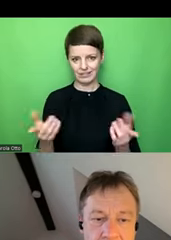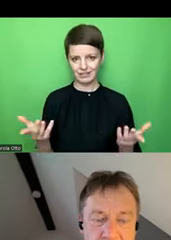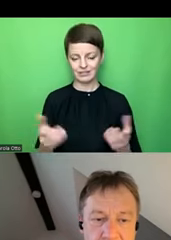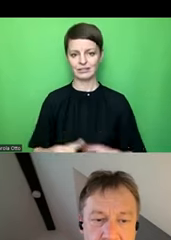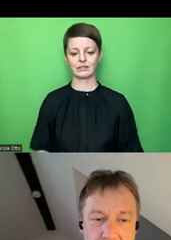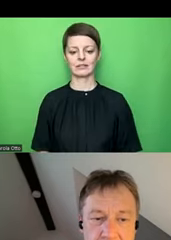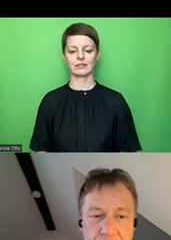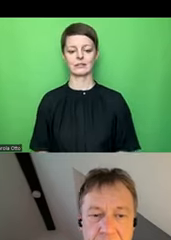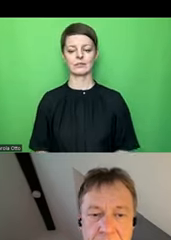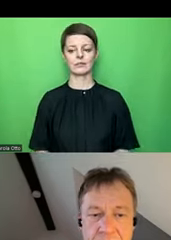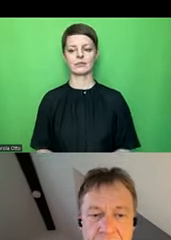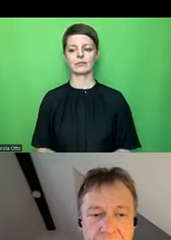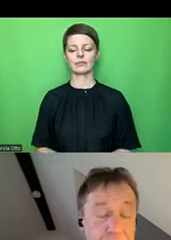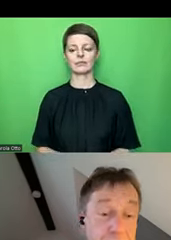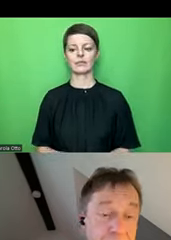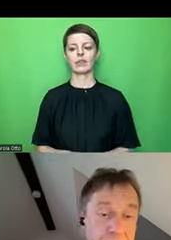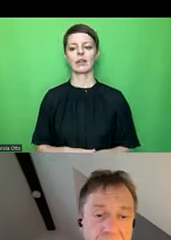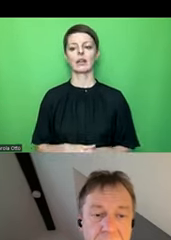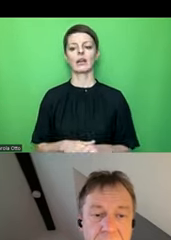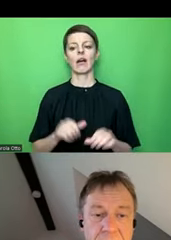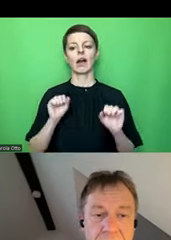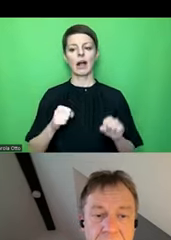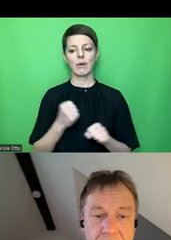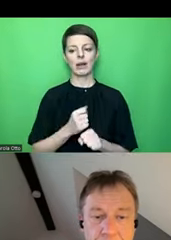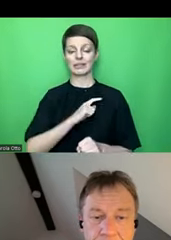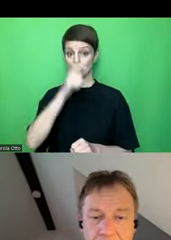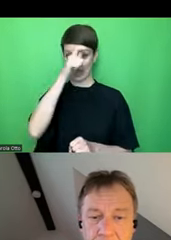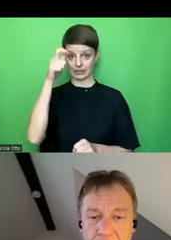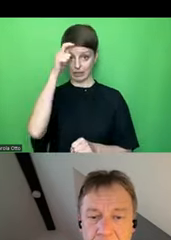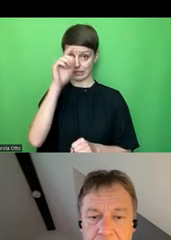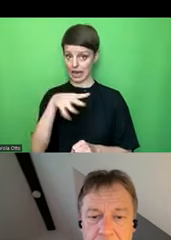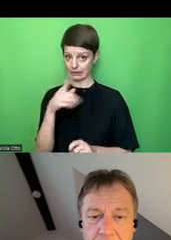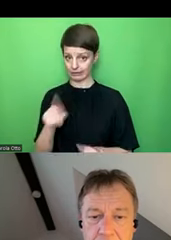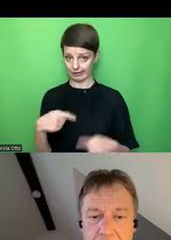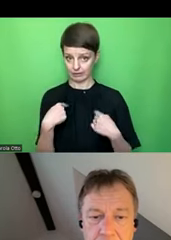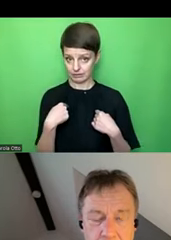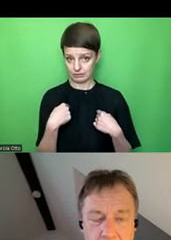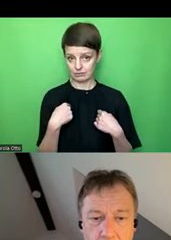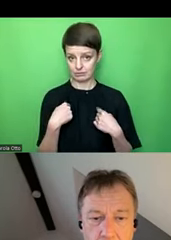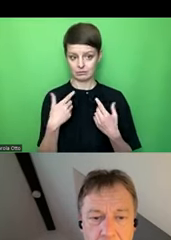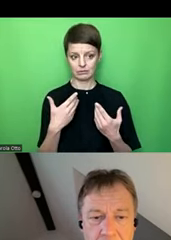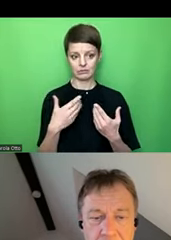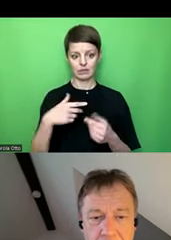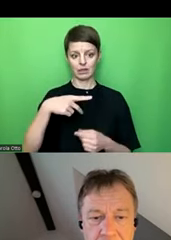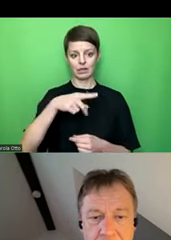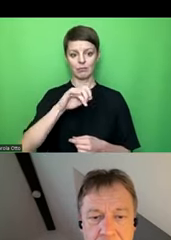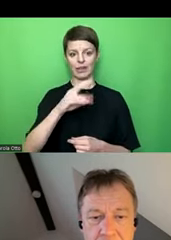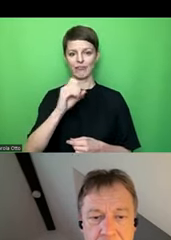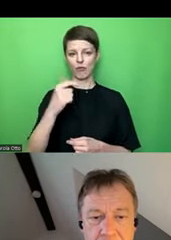Das kann man machen, also ich bin jetzt kein Experte in Excel, habe jetzt kein Beispiel hier für eine Pivot